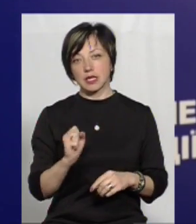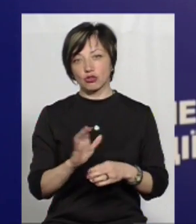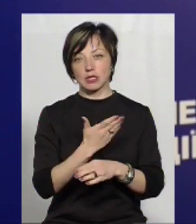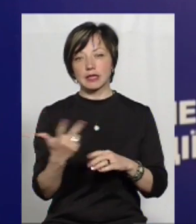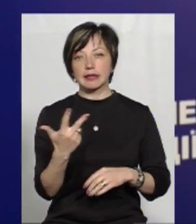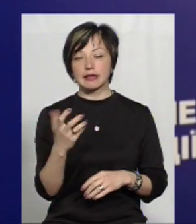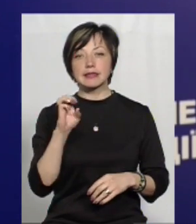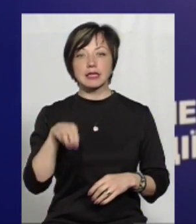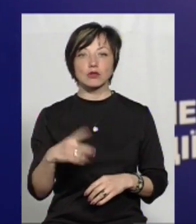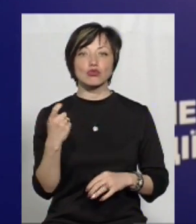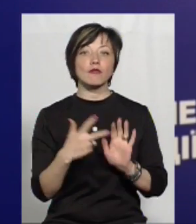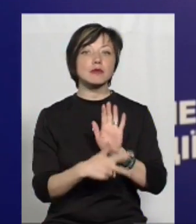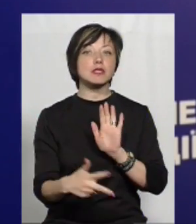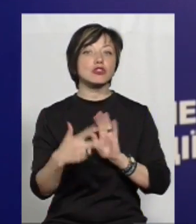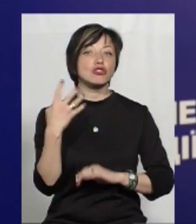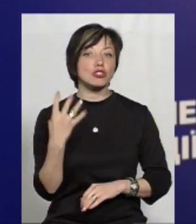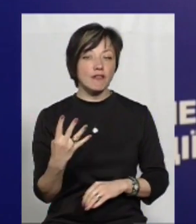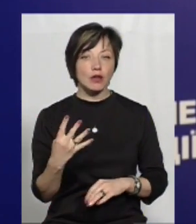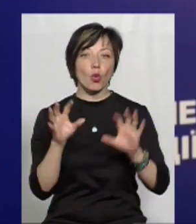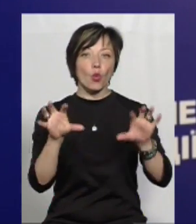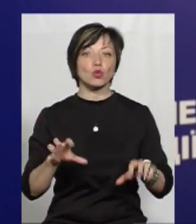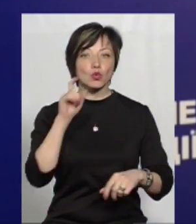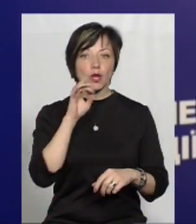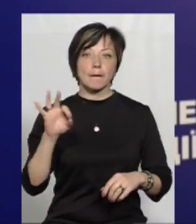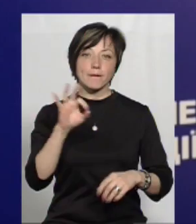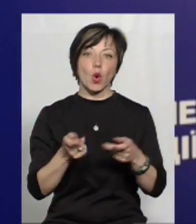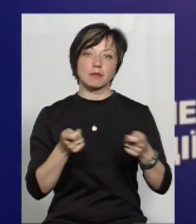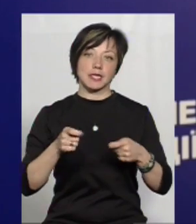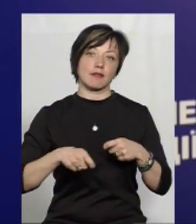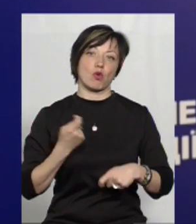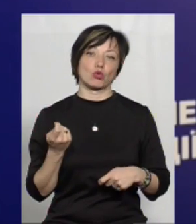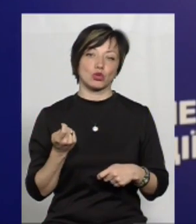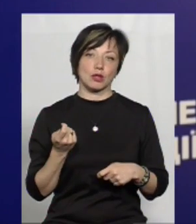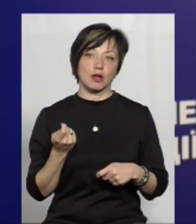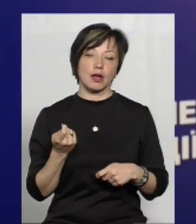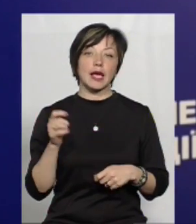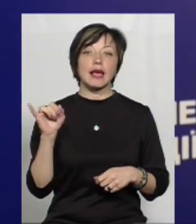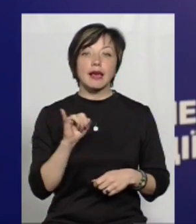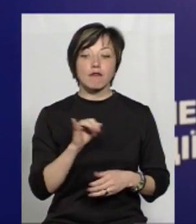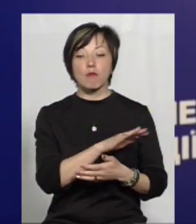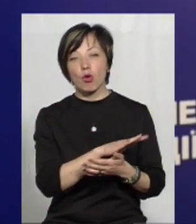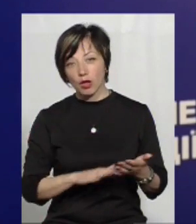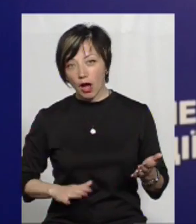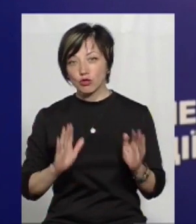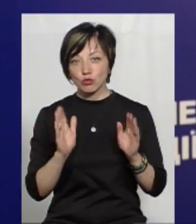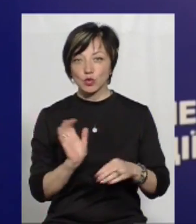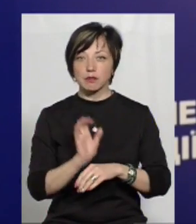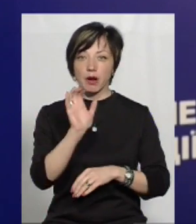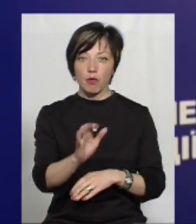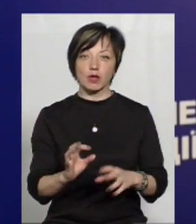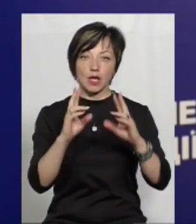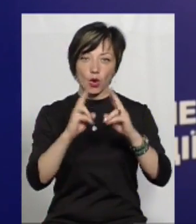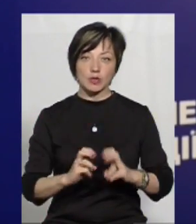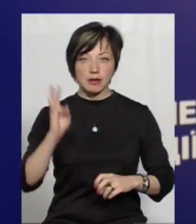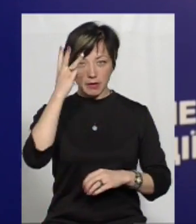частиною 3 статті 184 Кодексу України про адміністративні правопорушення, які в подальшому будуть спрямовані на розгляд